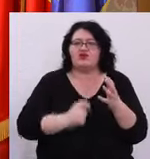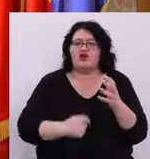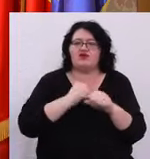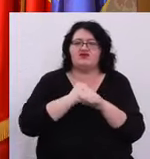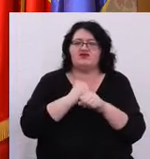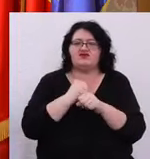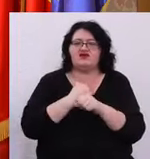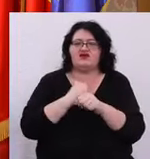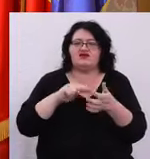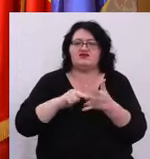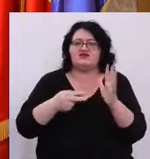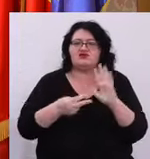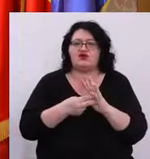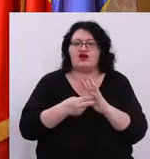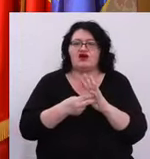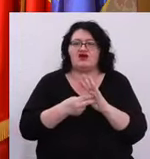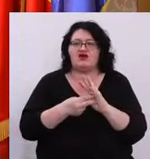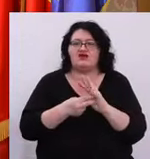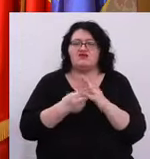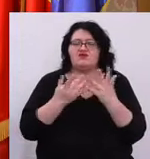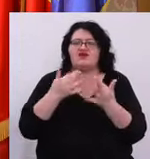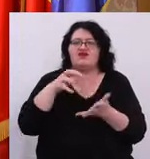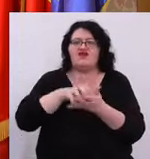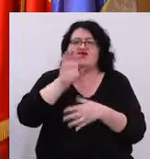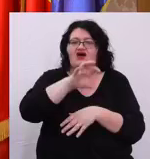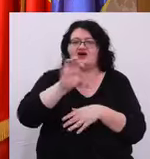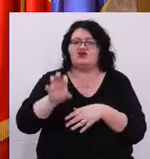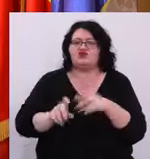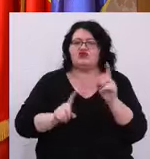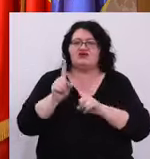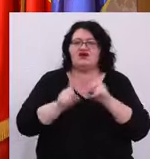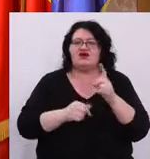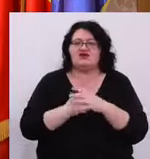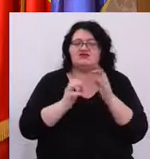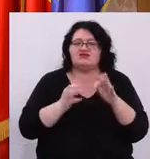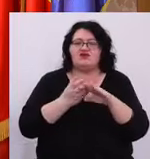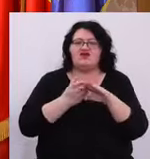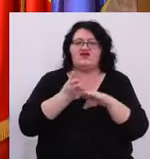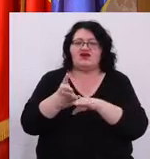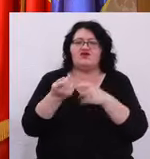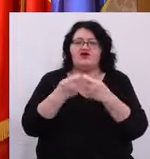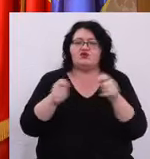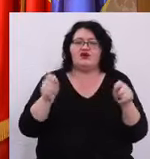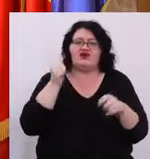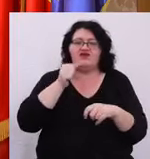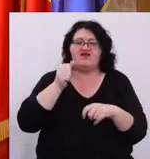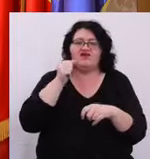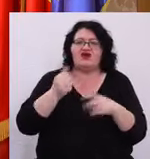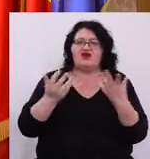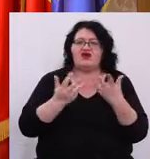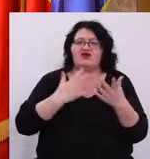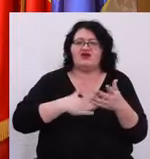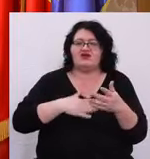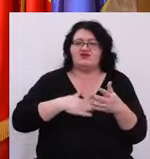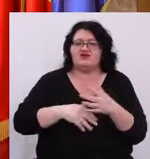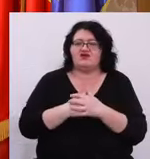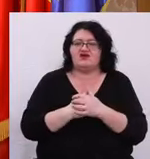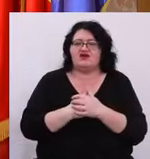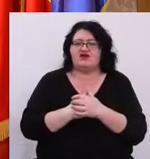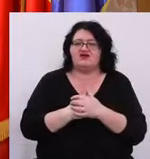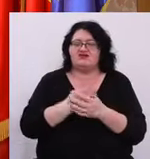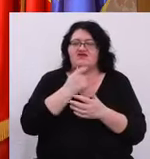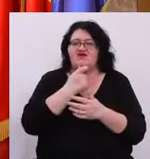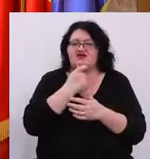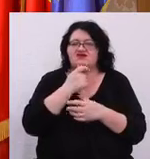va desfășura pe anumite regiuni, dar sigur vor avea acces toate femeile care au